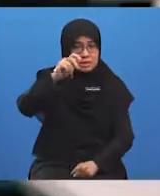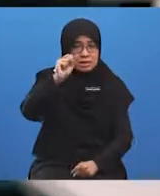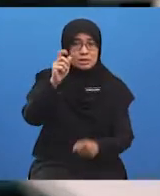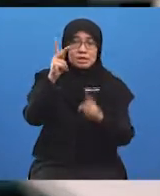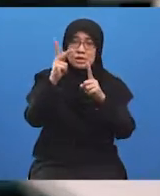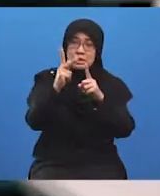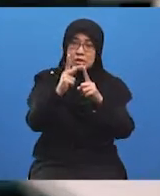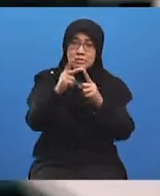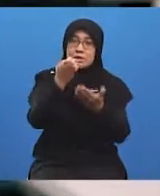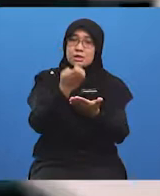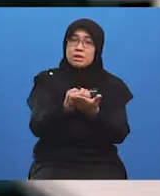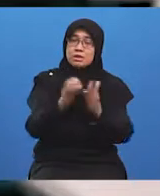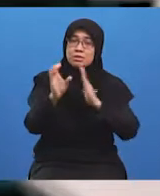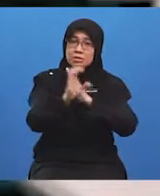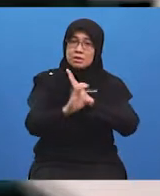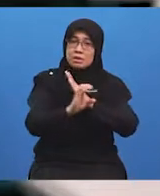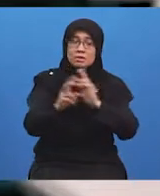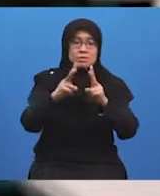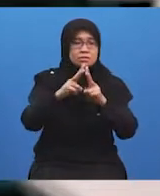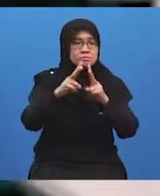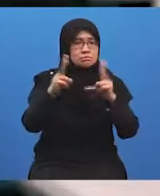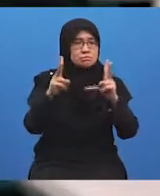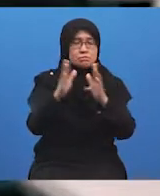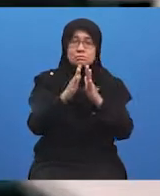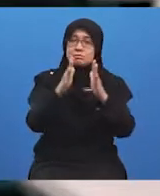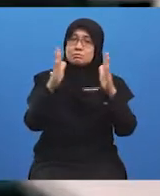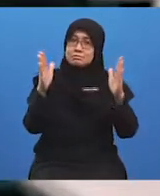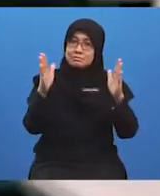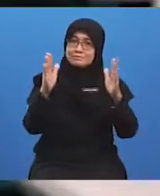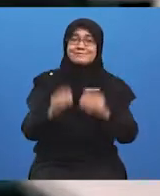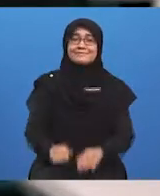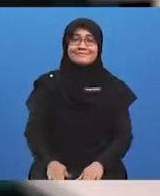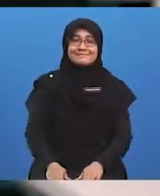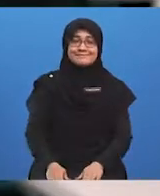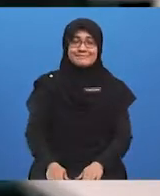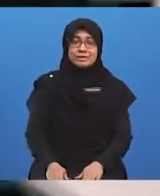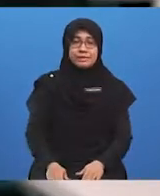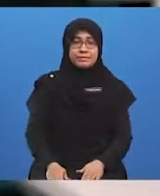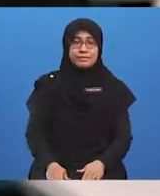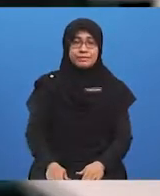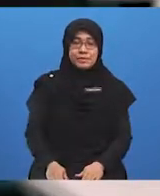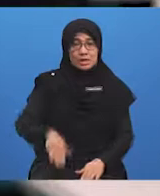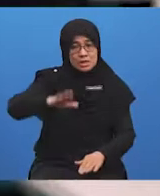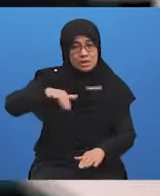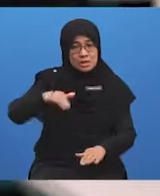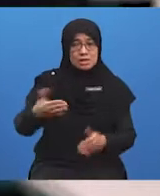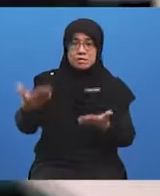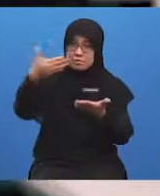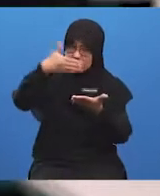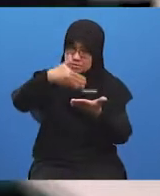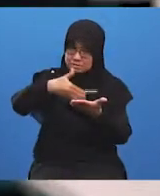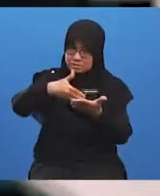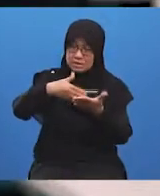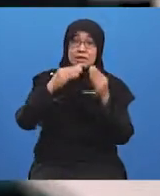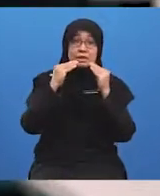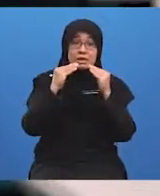ekonomi negara adalah sangat besar. Sebelum cikgu teruskan dengan lebih mendalam